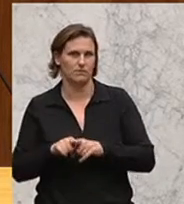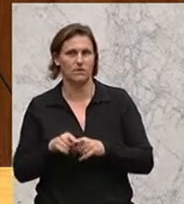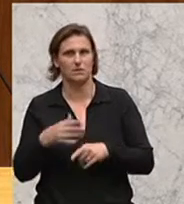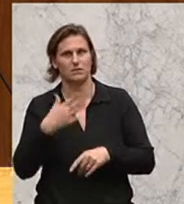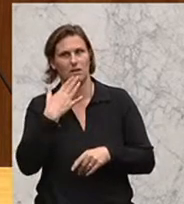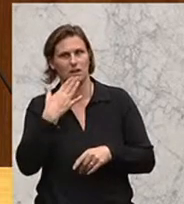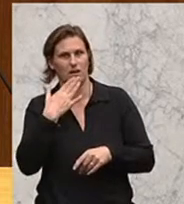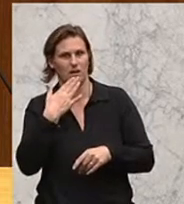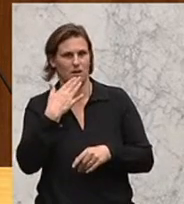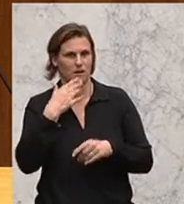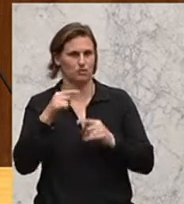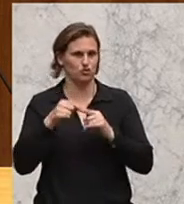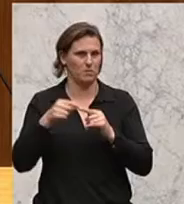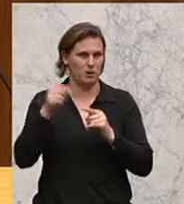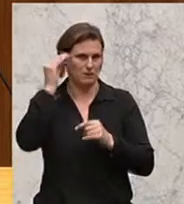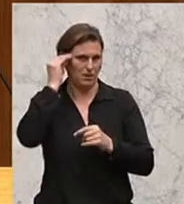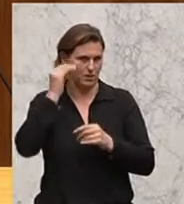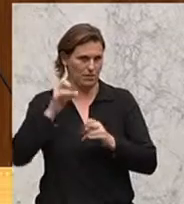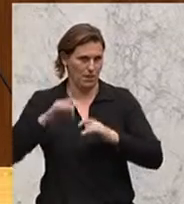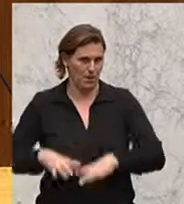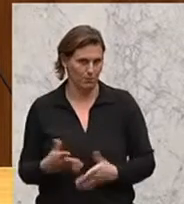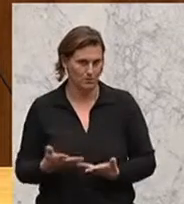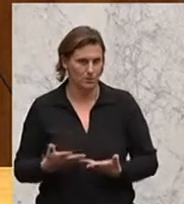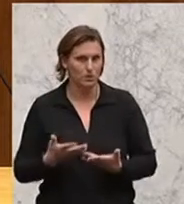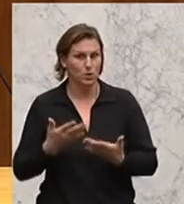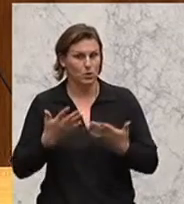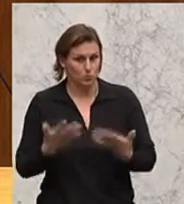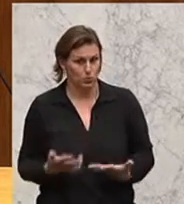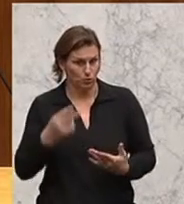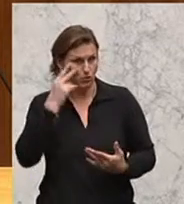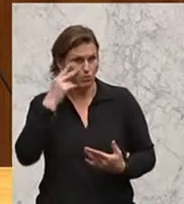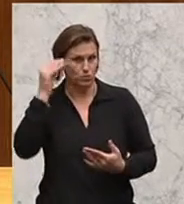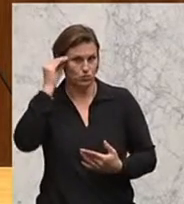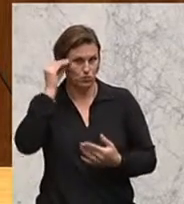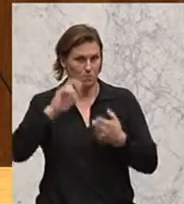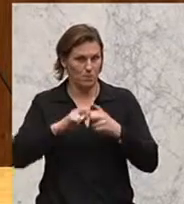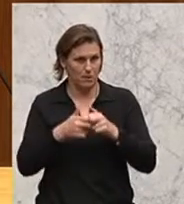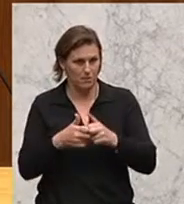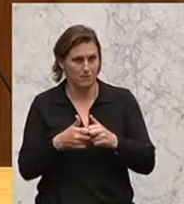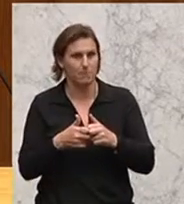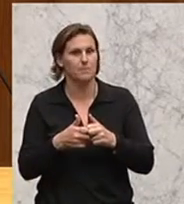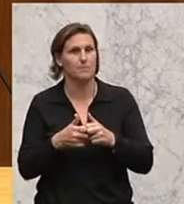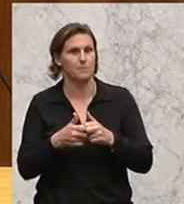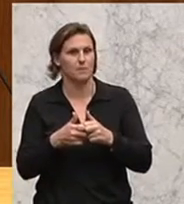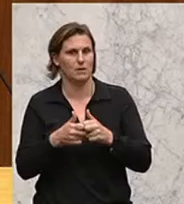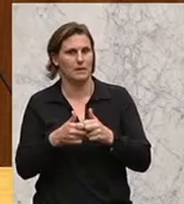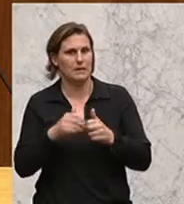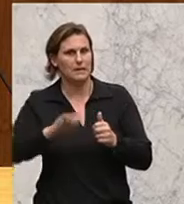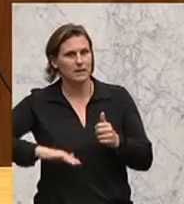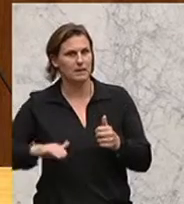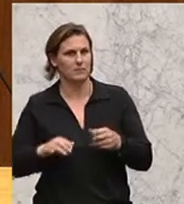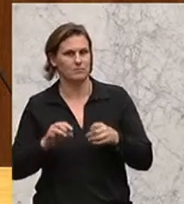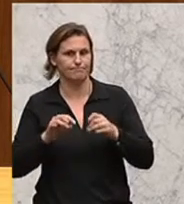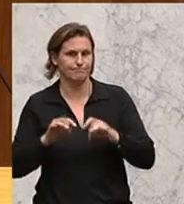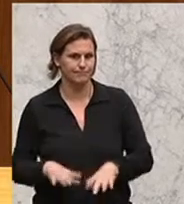einem der Spaß daran. Und das ist das Problem in der Schule, das wir haben. Das ist das Problem, das wir sehen. Und letztlich verlieren die Kinder das,